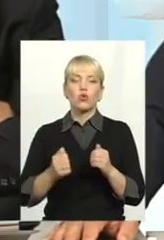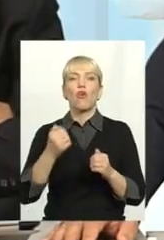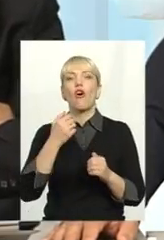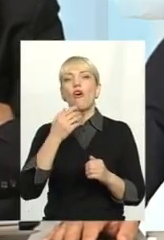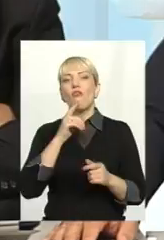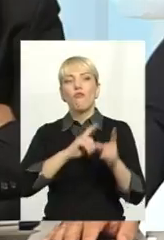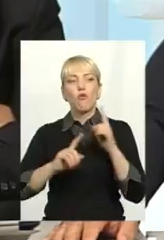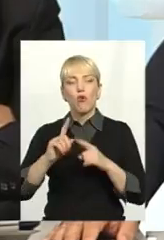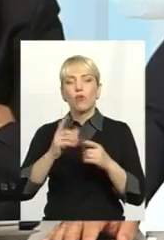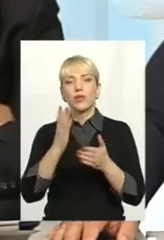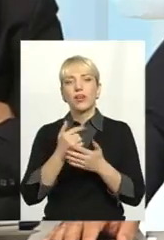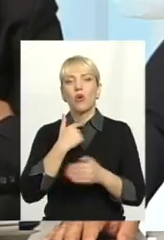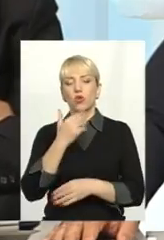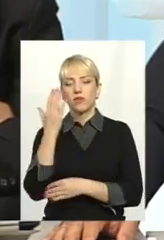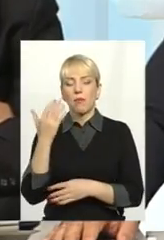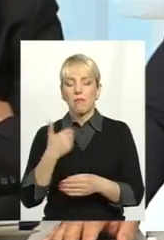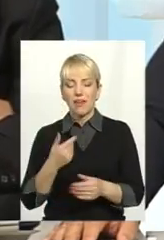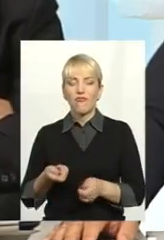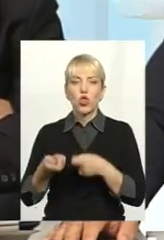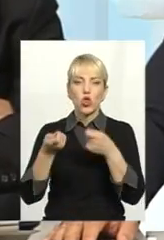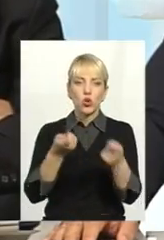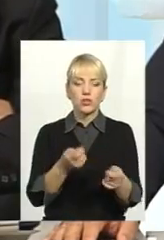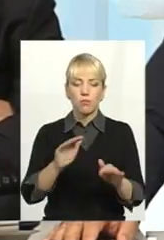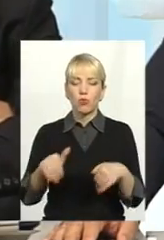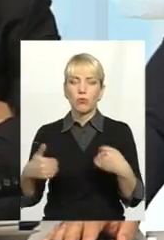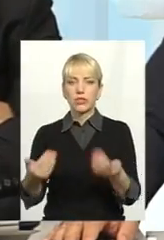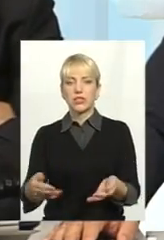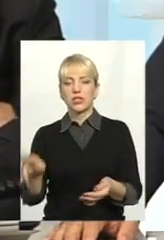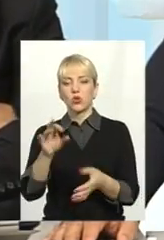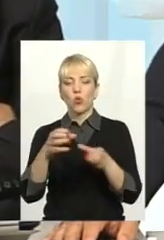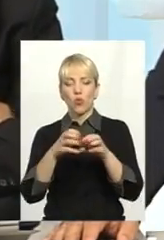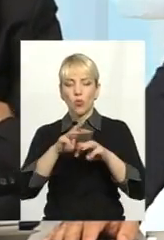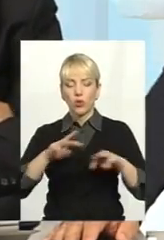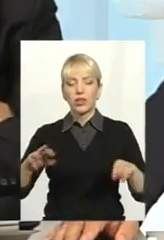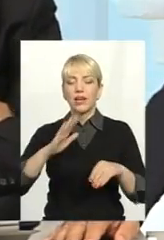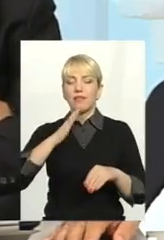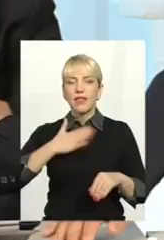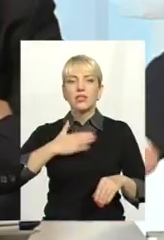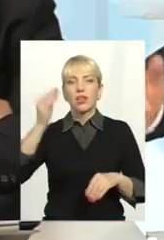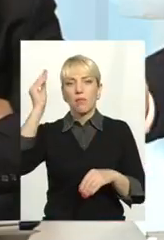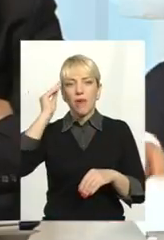Ми вносимо пропозиції до уряду. Наші бачення змін до бюджету. І